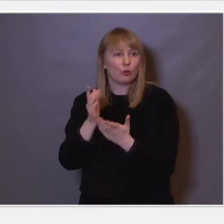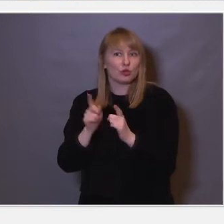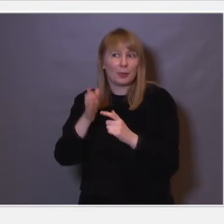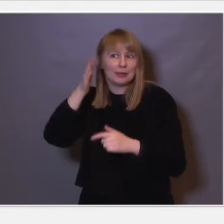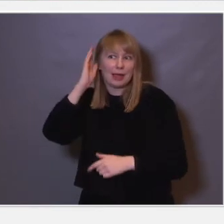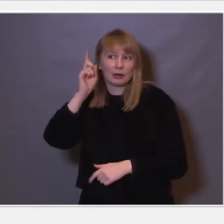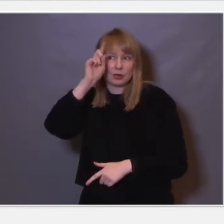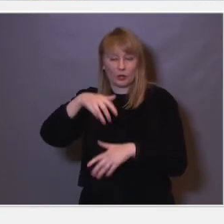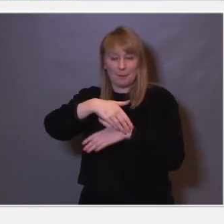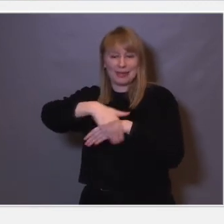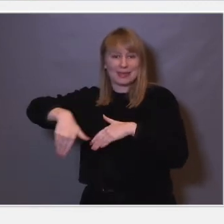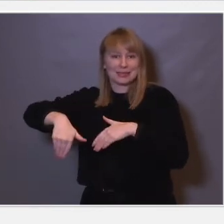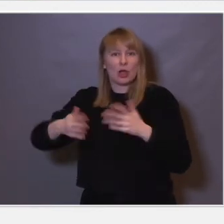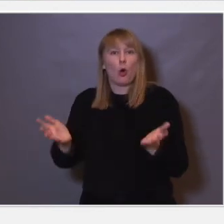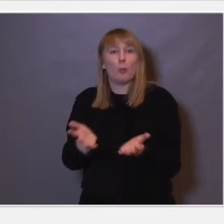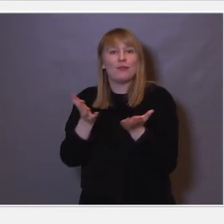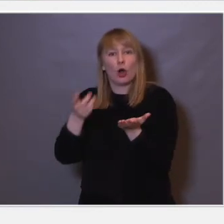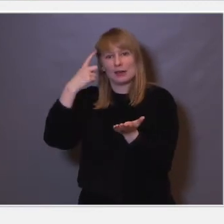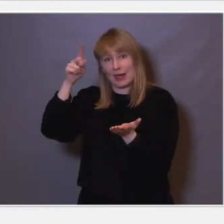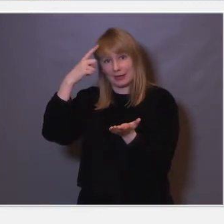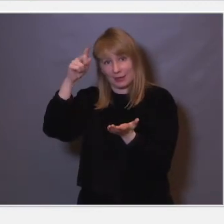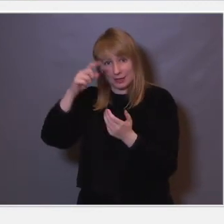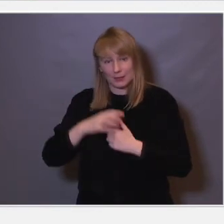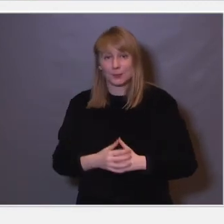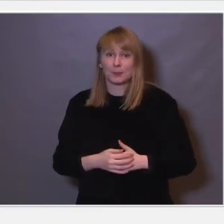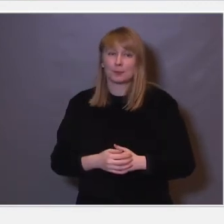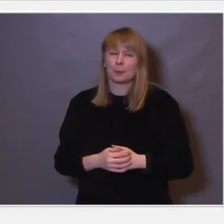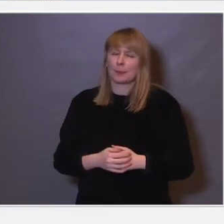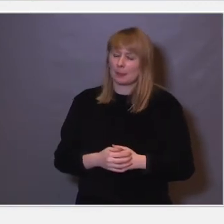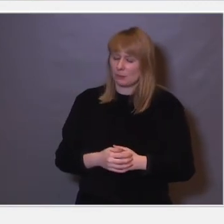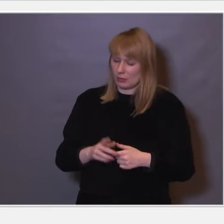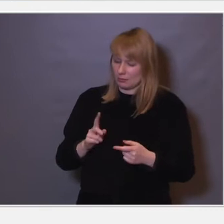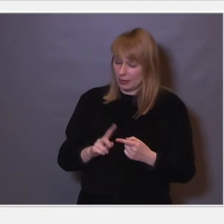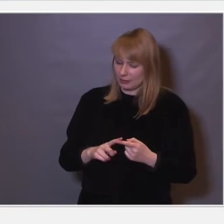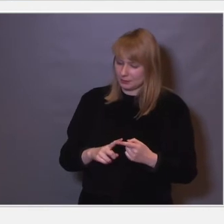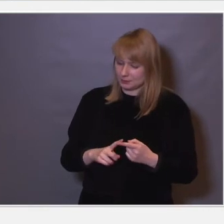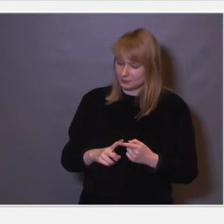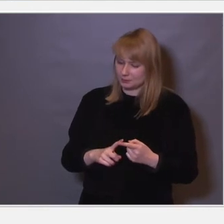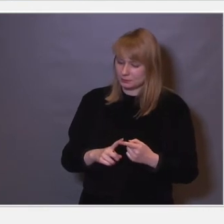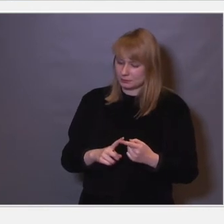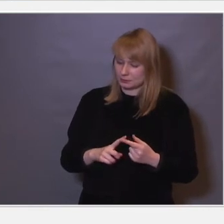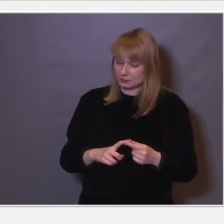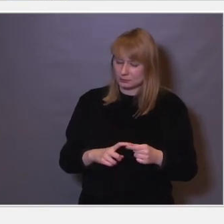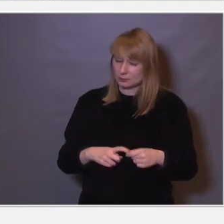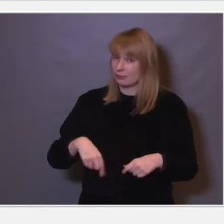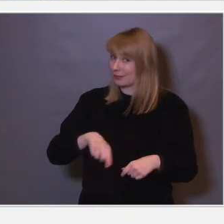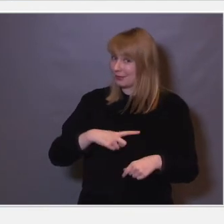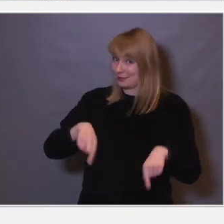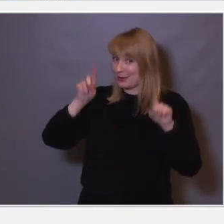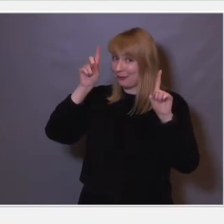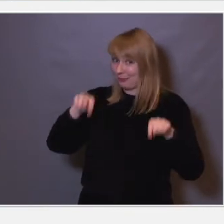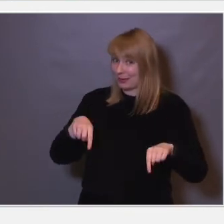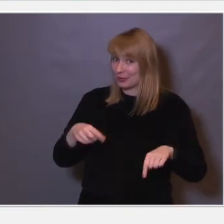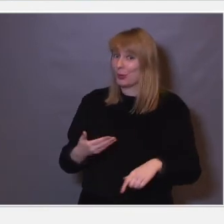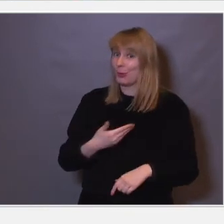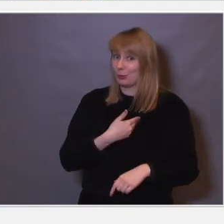på en måte begrenser for bevare disse ferdighetene. Men så er det sånn at vi vet faktisk ganske